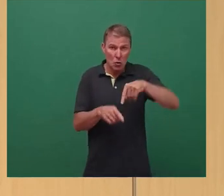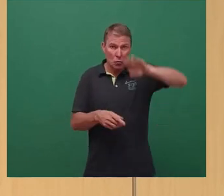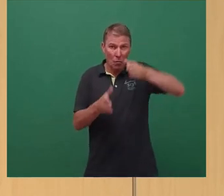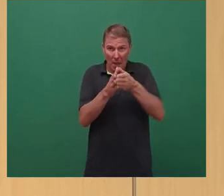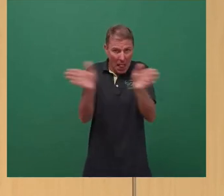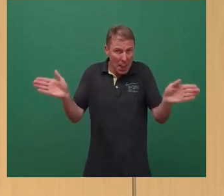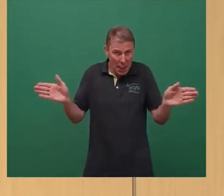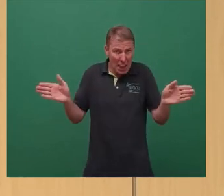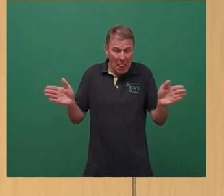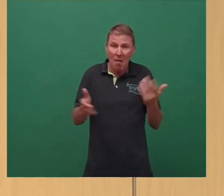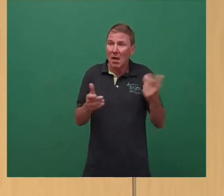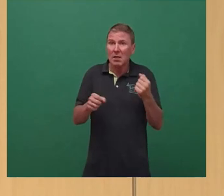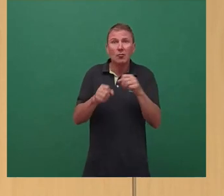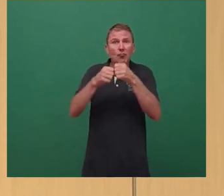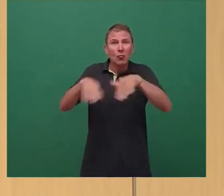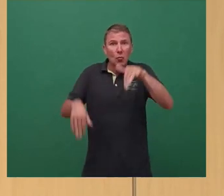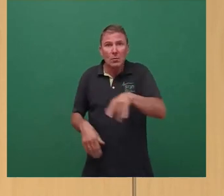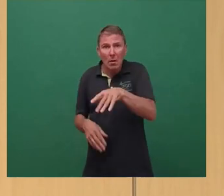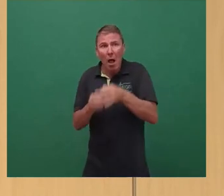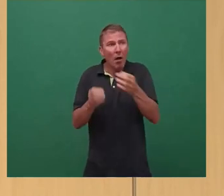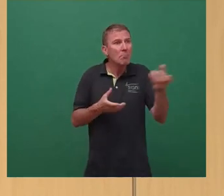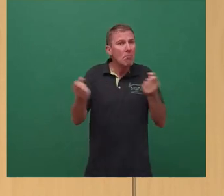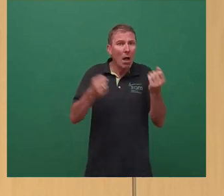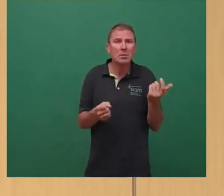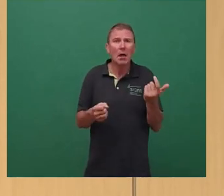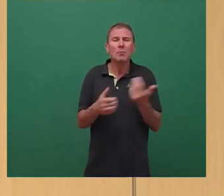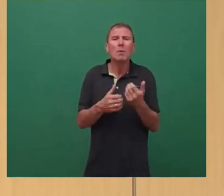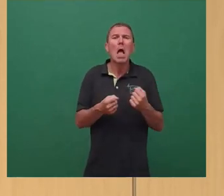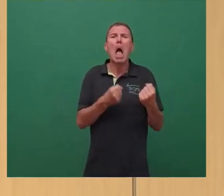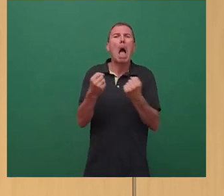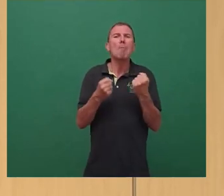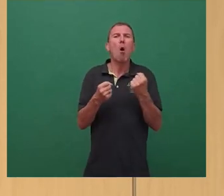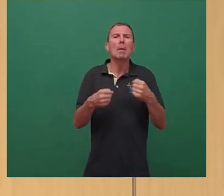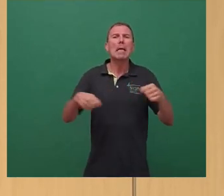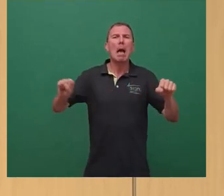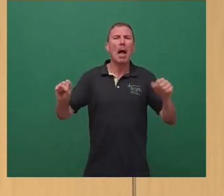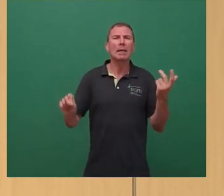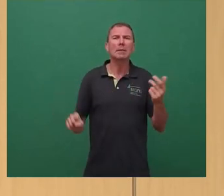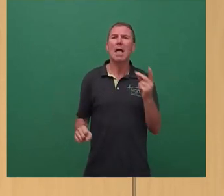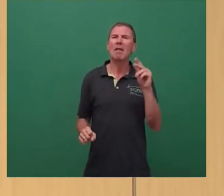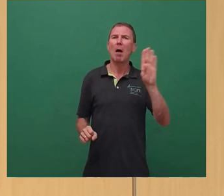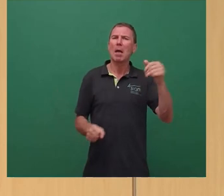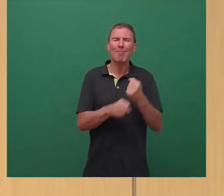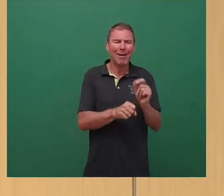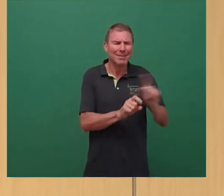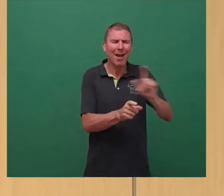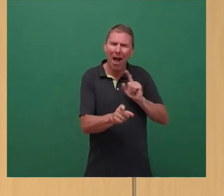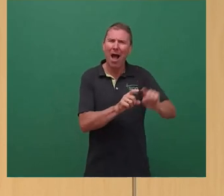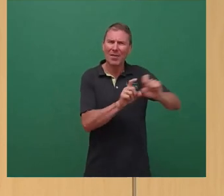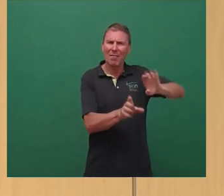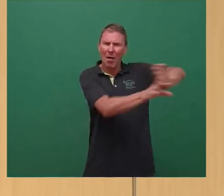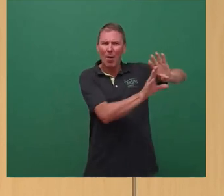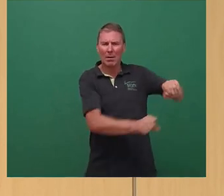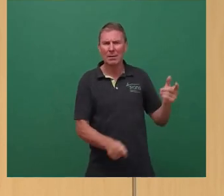gegebenenfalls Strukturen auf oder holt Maßnahmen ran, wie beispielsweise die Mobi-Bikes, die nicht die DVB machen müsste? Ist es sinnvoll, weitere